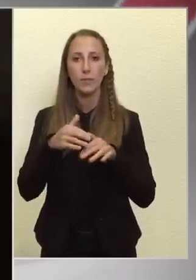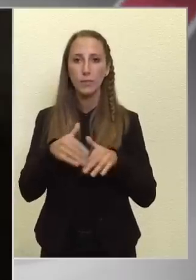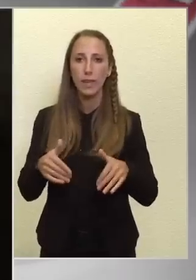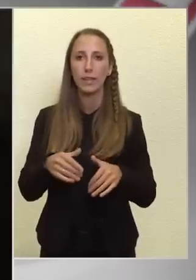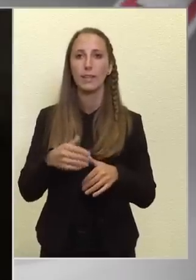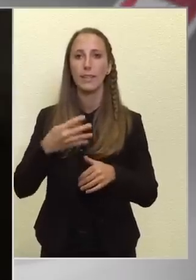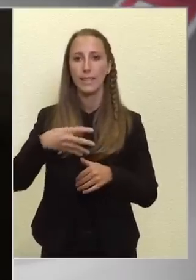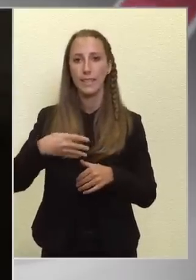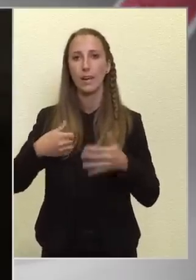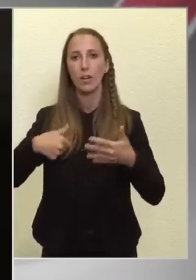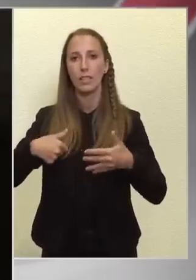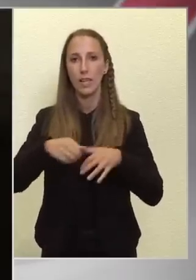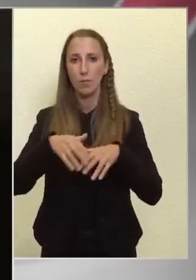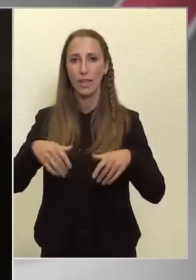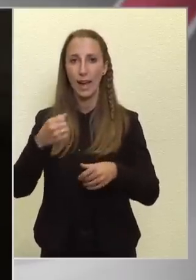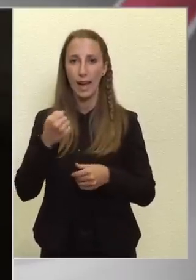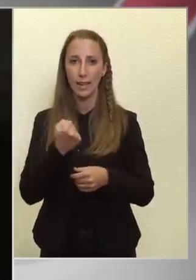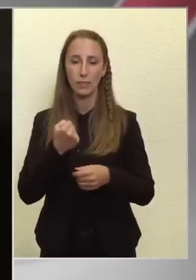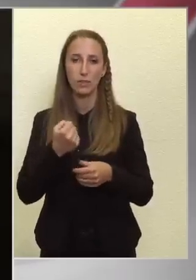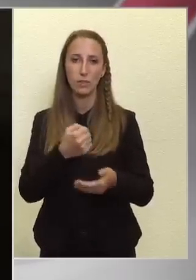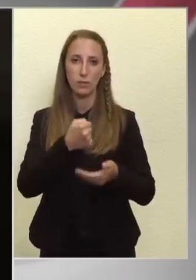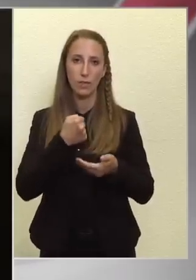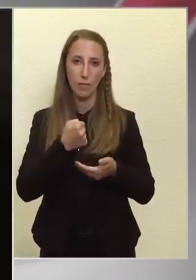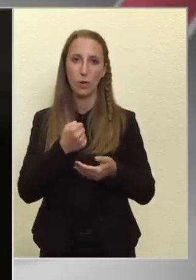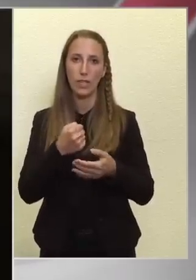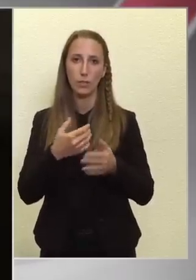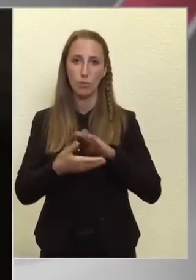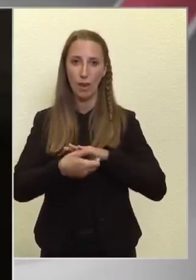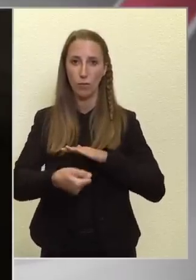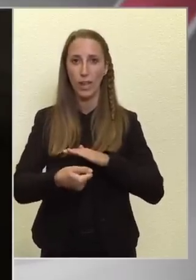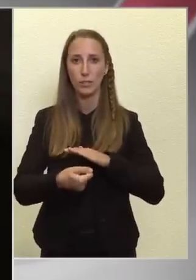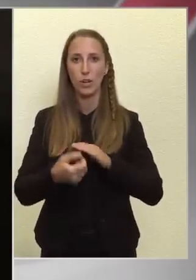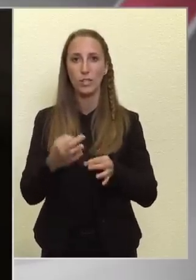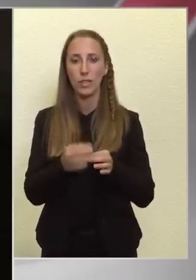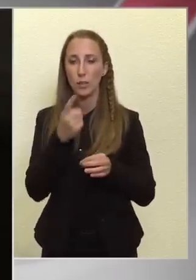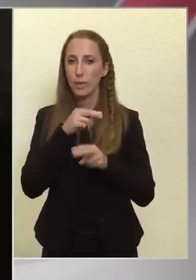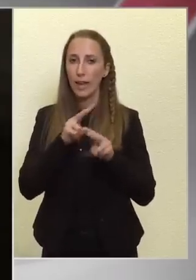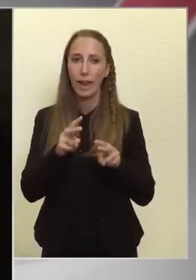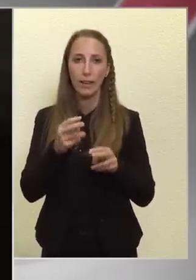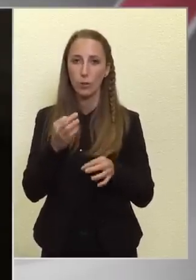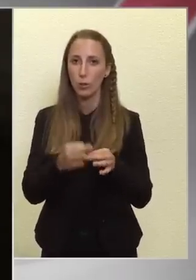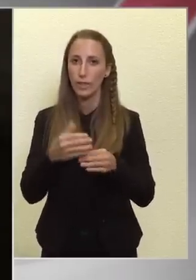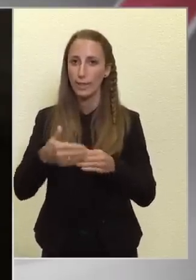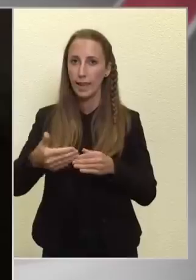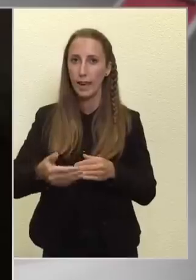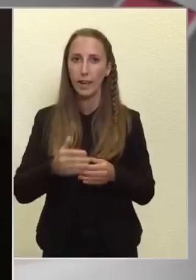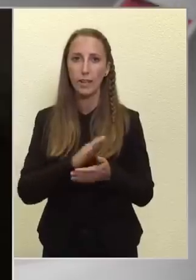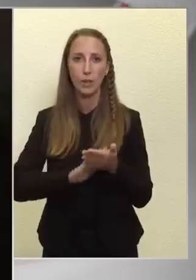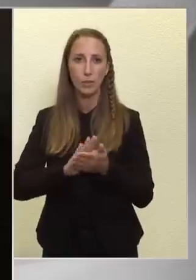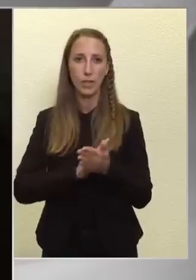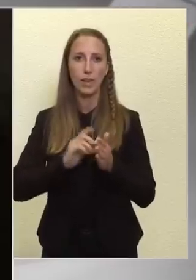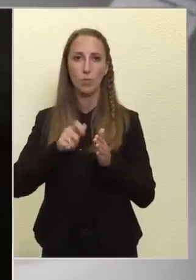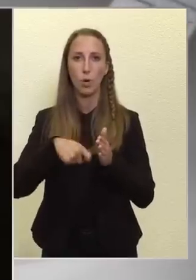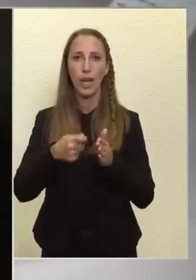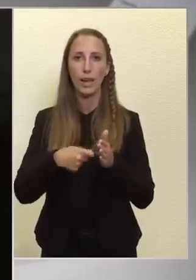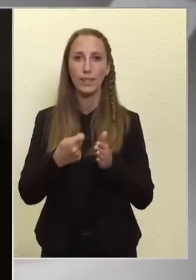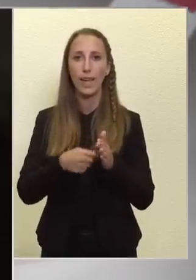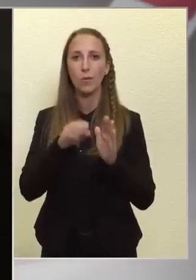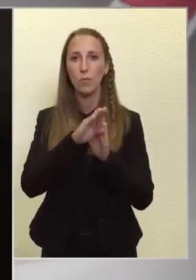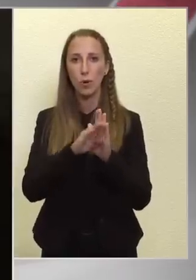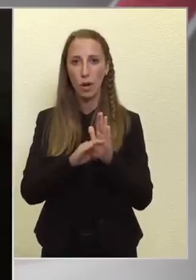4.000, 6.000 milliárdos támogatás megvonások esetén mik kellene, hogy történjenek, milyen projektek,